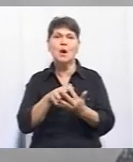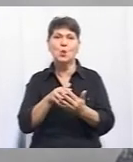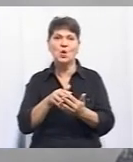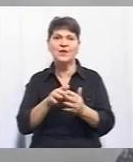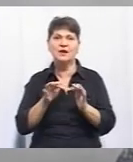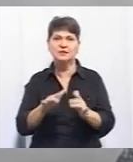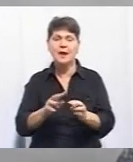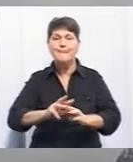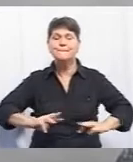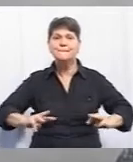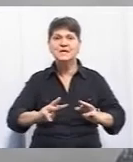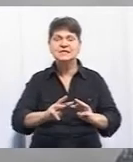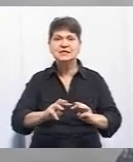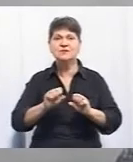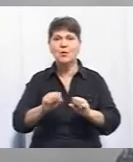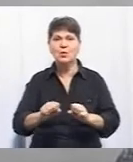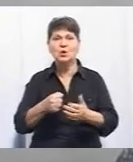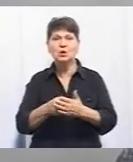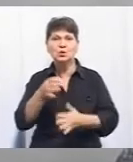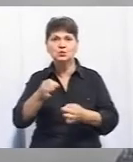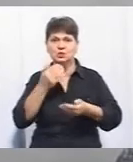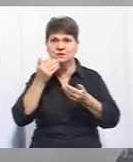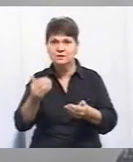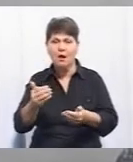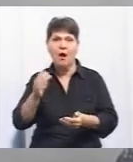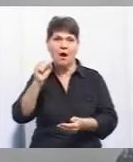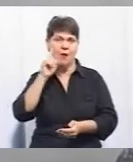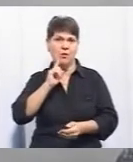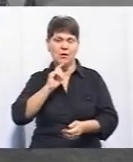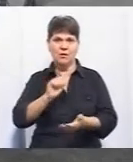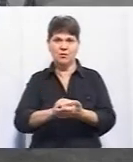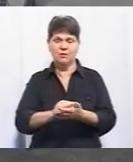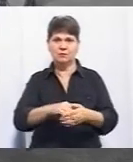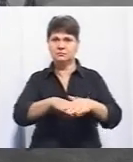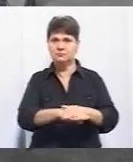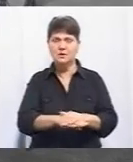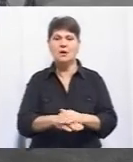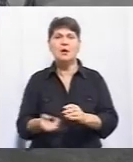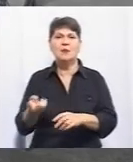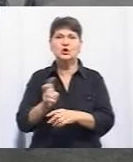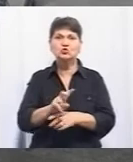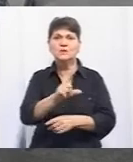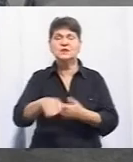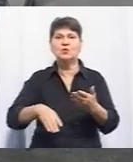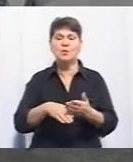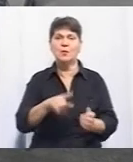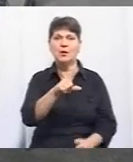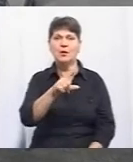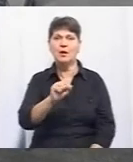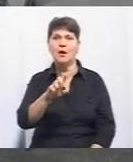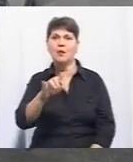до Міністерства оборони і до суду, втім справа, каже, так і не зрушила з місця, за допомогою прийшов до хабу ветеранів.